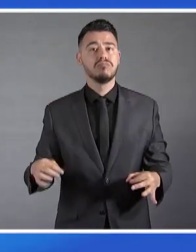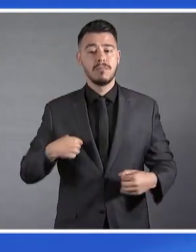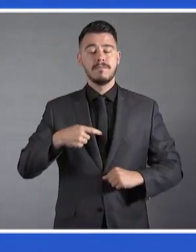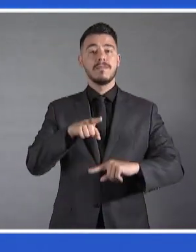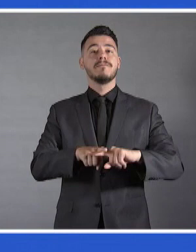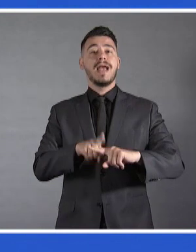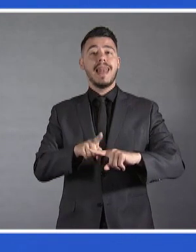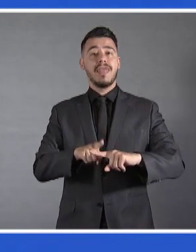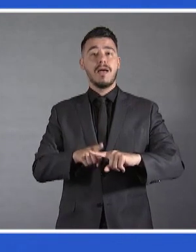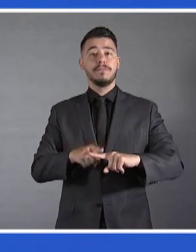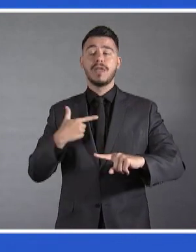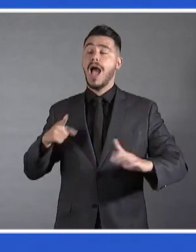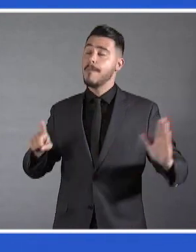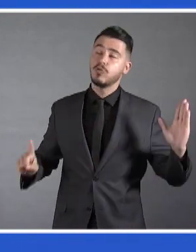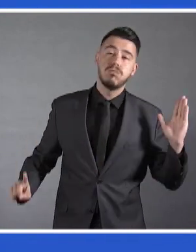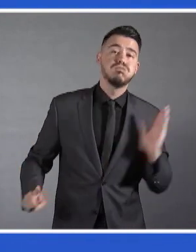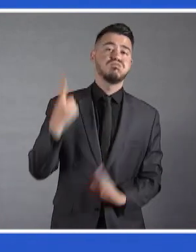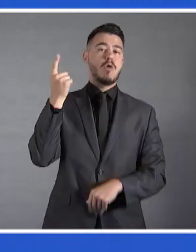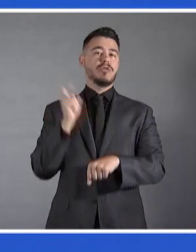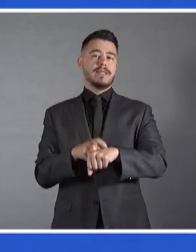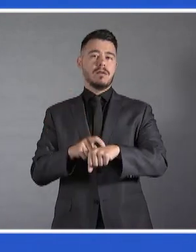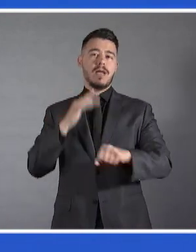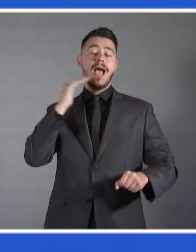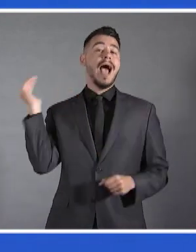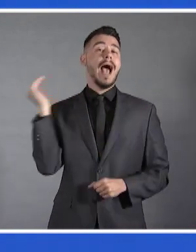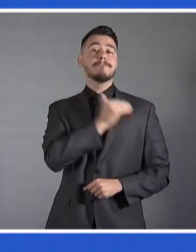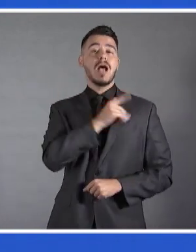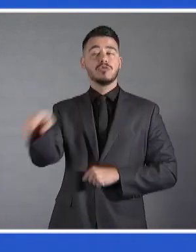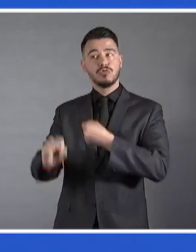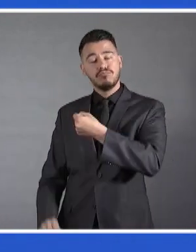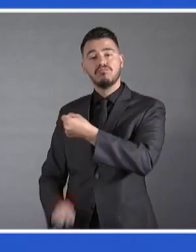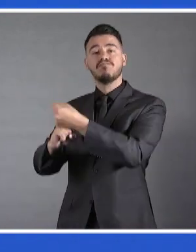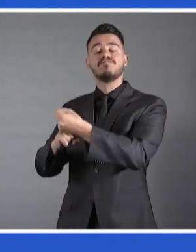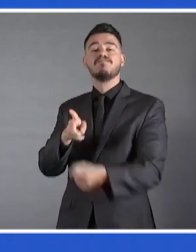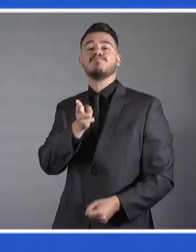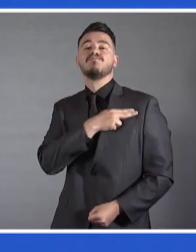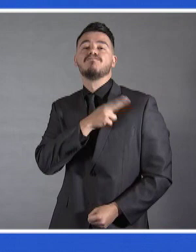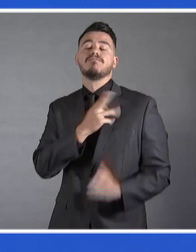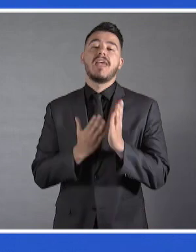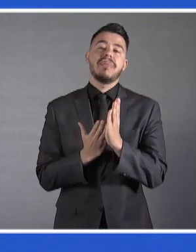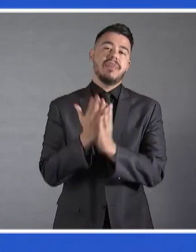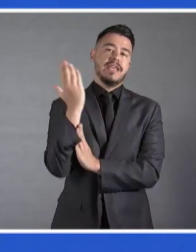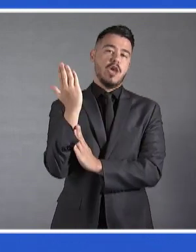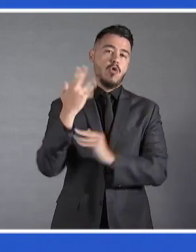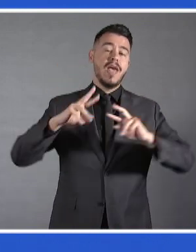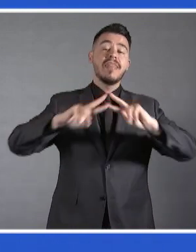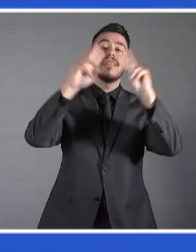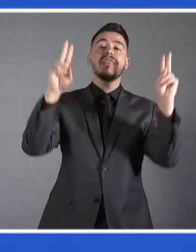από την πρώτη και όλα στιγμή στην πλευρά του δικαίου, στην πλευρά της διεθνούς νομιμότητας και των